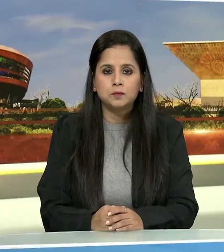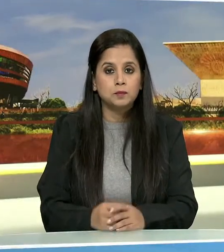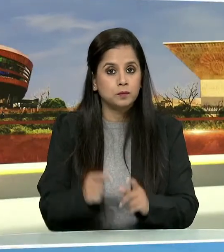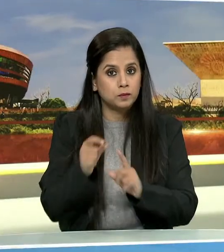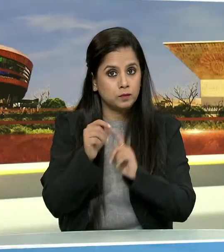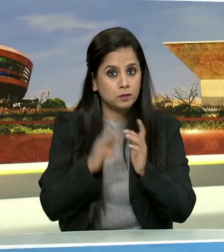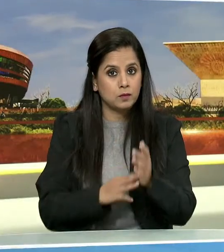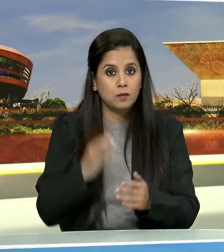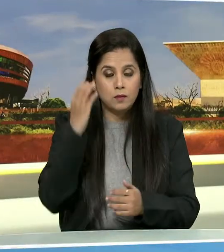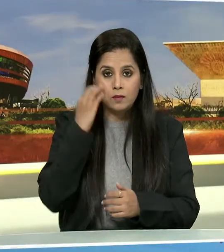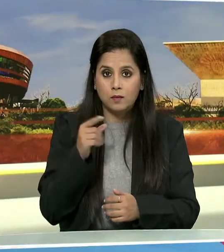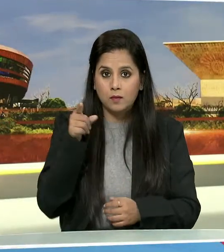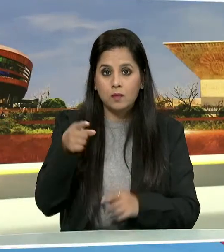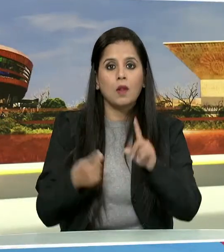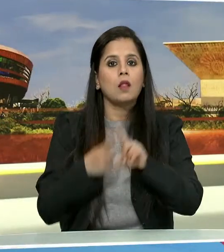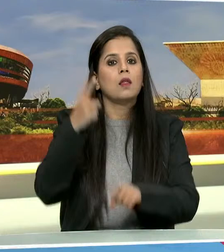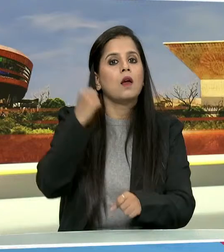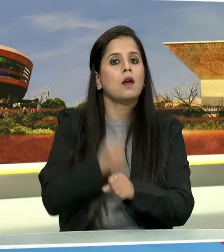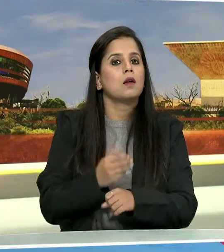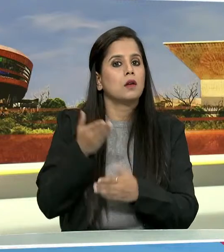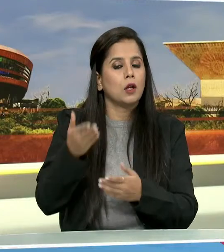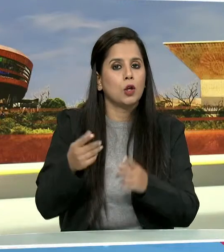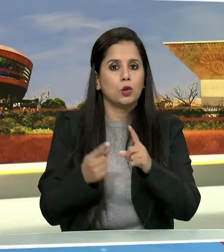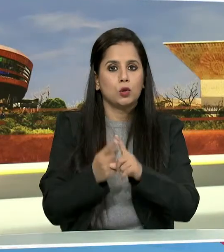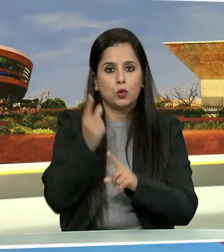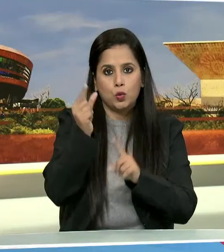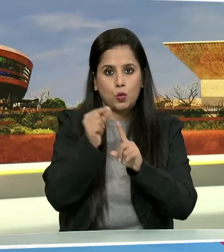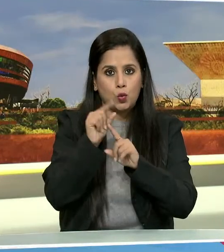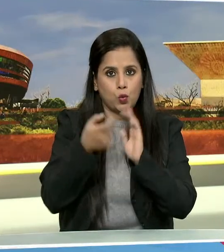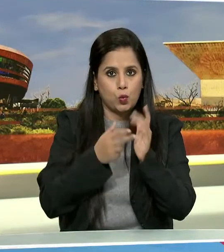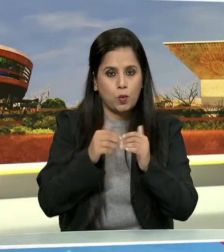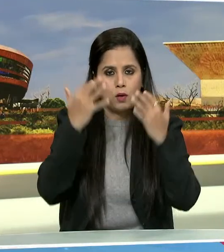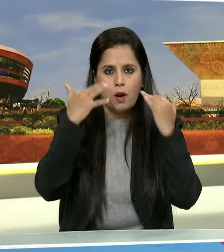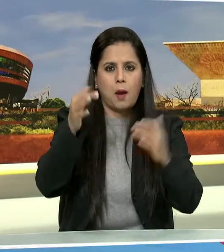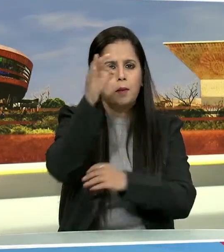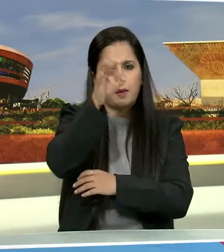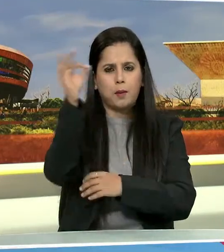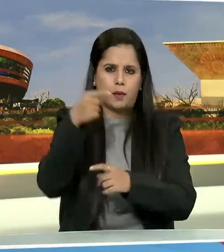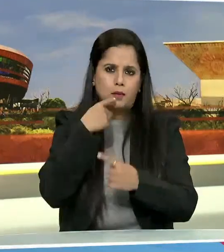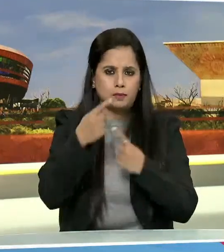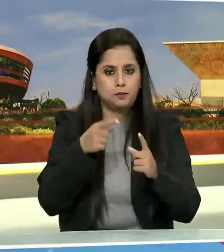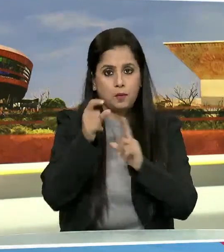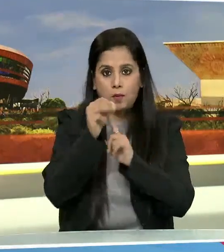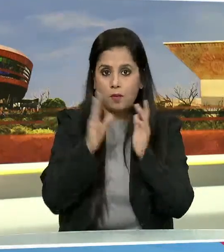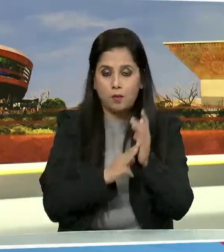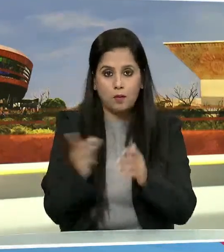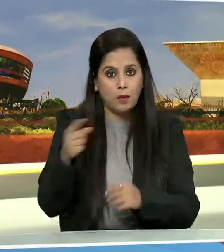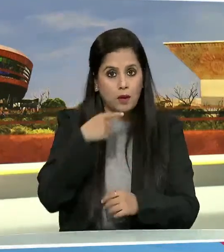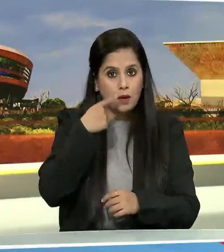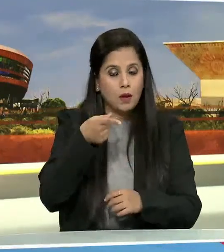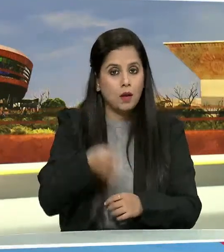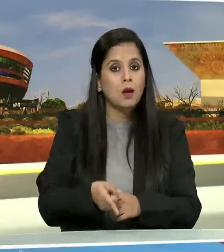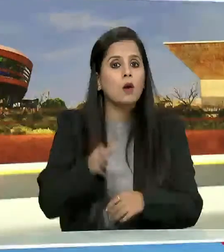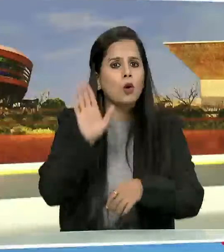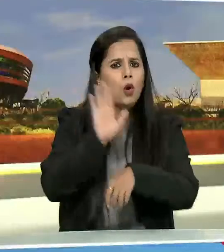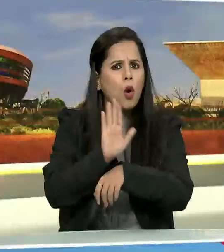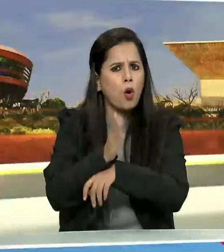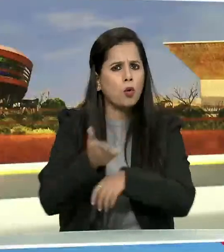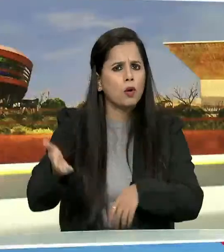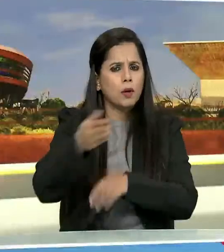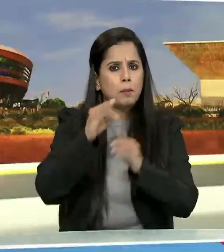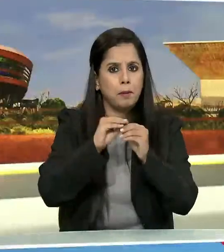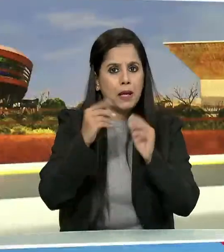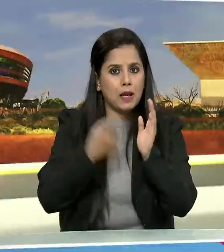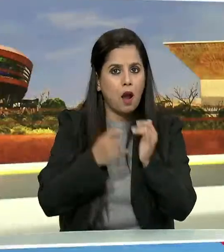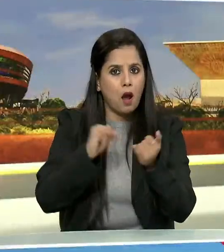प्रधान मंत्री नरेंद्र मोदी ने तेलंगाना के तूपरान में जन्सभा को संभोधित किया प्रधान मंत्री मोदी ने कहा कि कॉंग्रिस